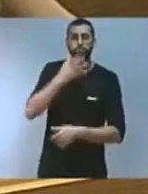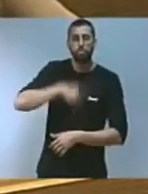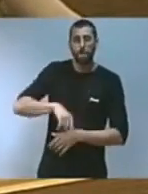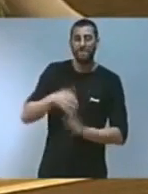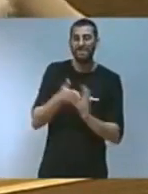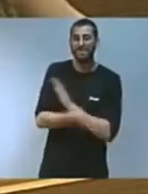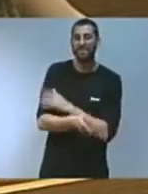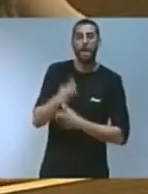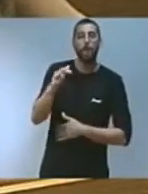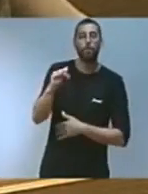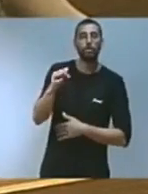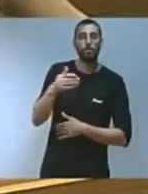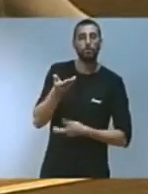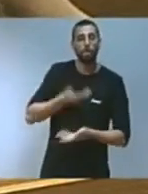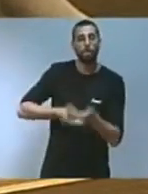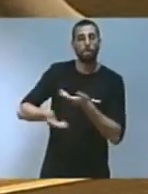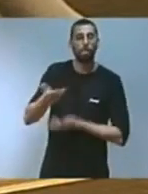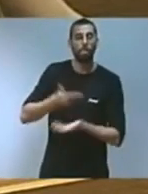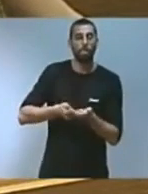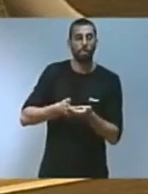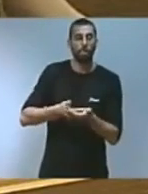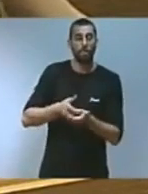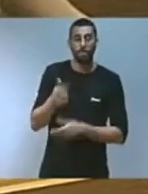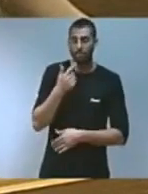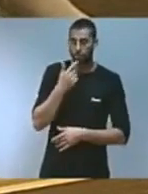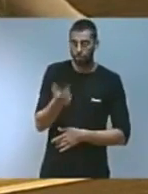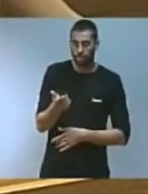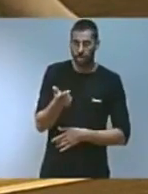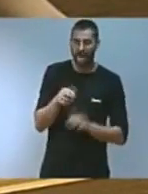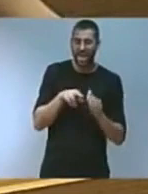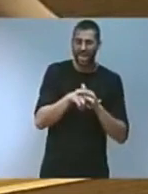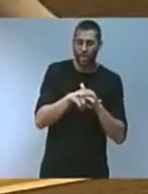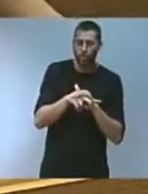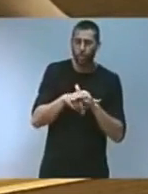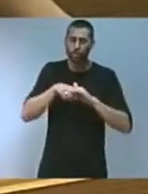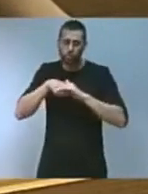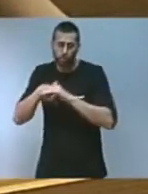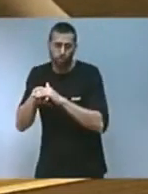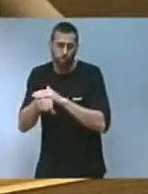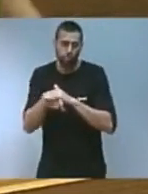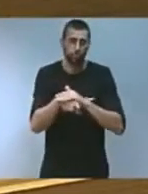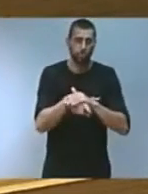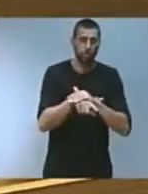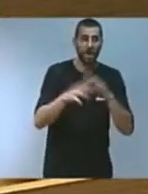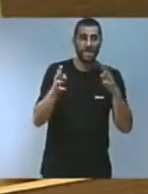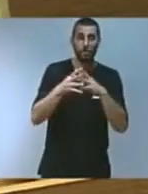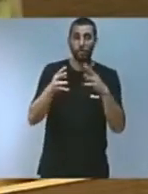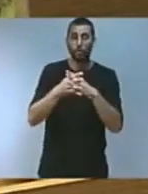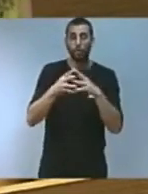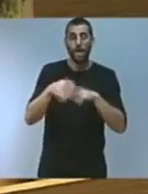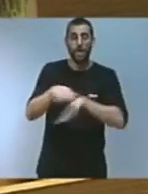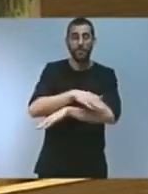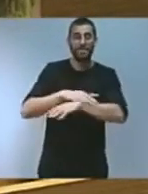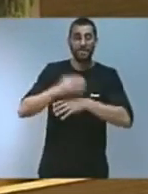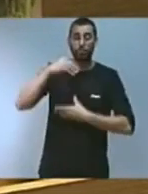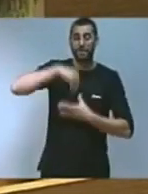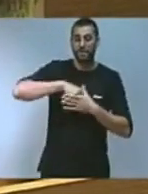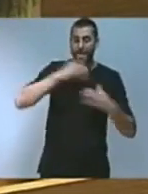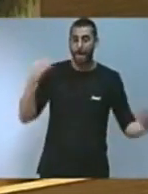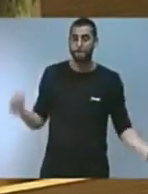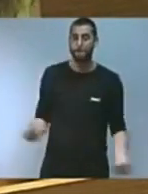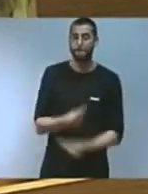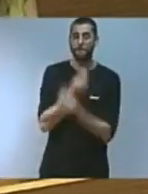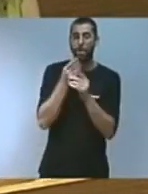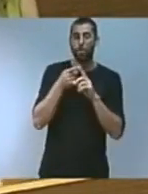I com els deia, trobarem i gestionarem recursos, millorarem l'estructura administrativa interna que permeta una gestió més